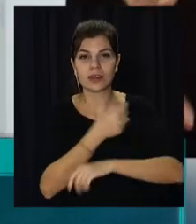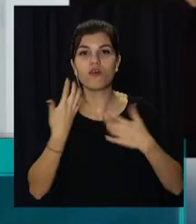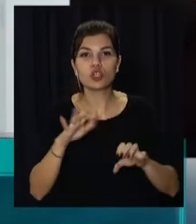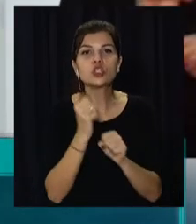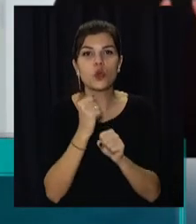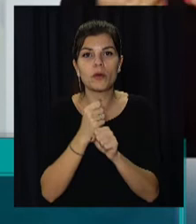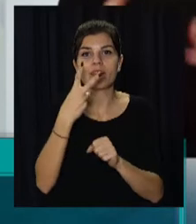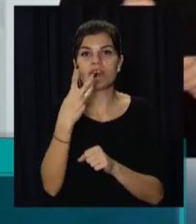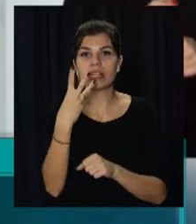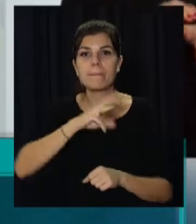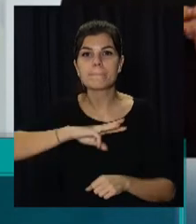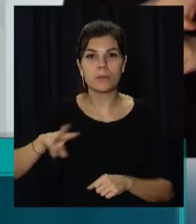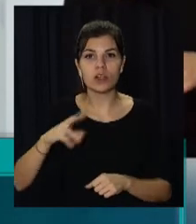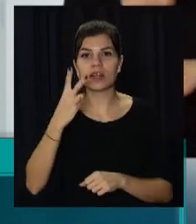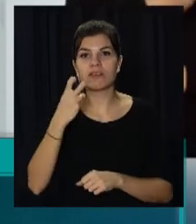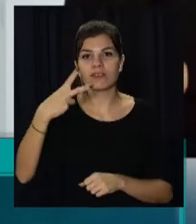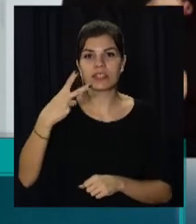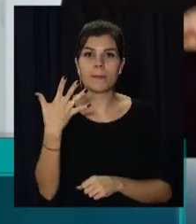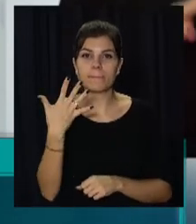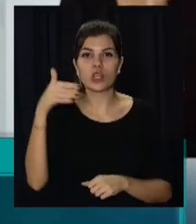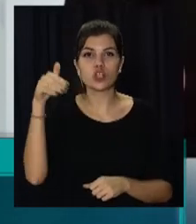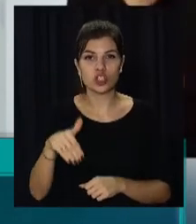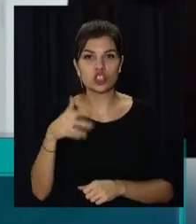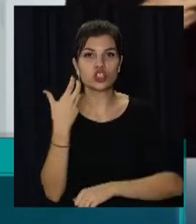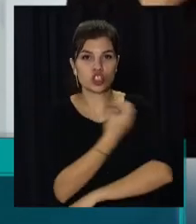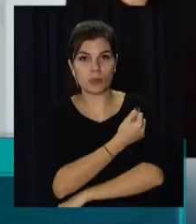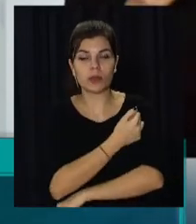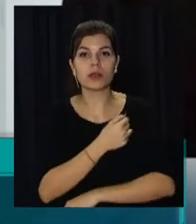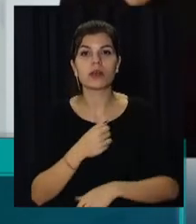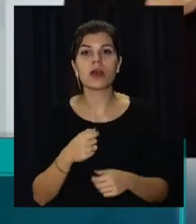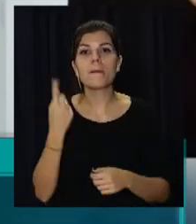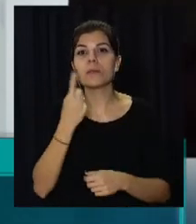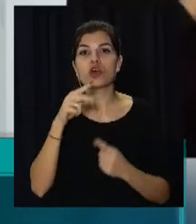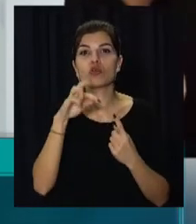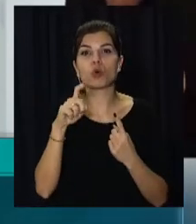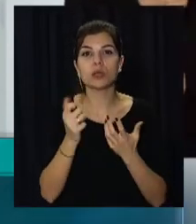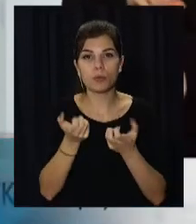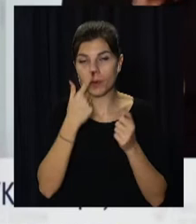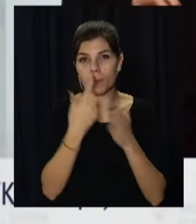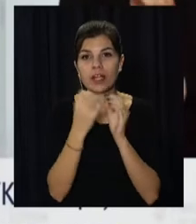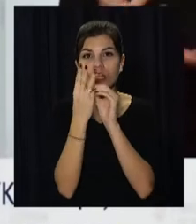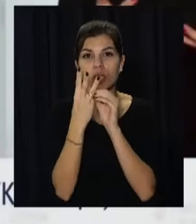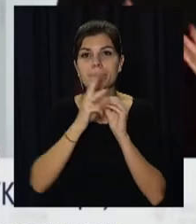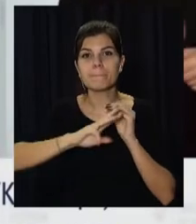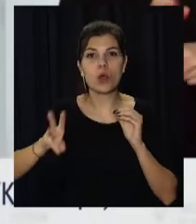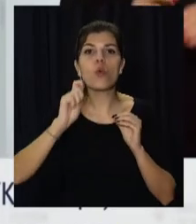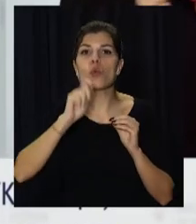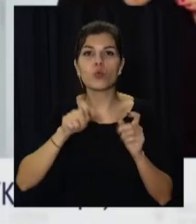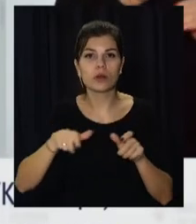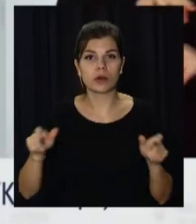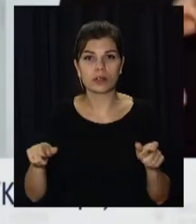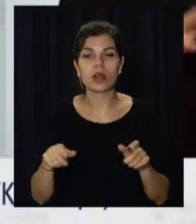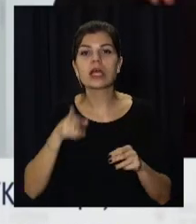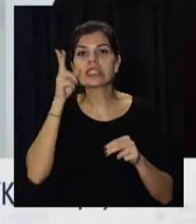зроблено 23 мільйони 225 тисяч щеплень. Першу дозу отримали понад 13 мільйонів українців.